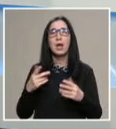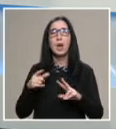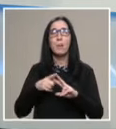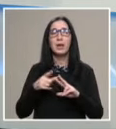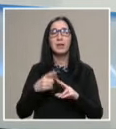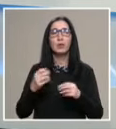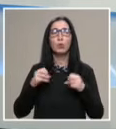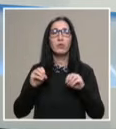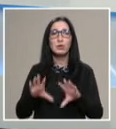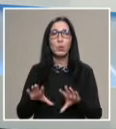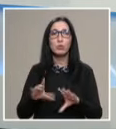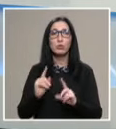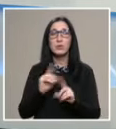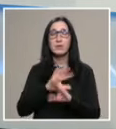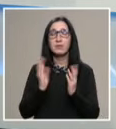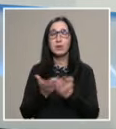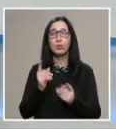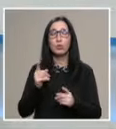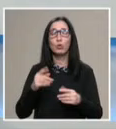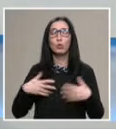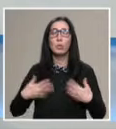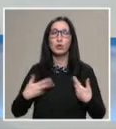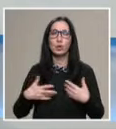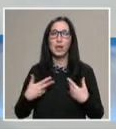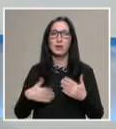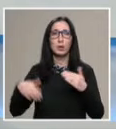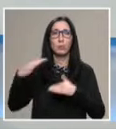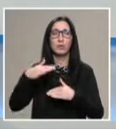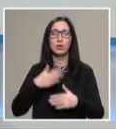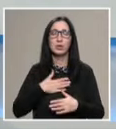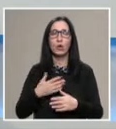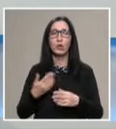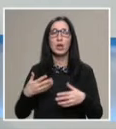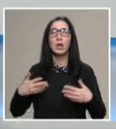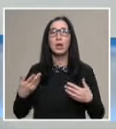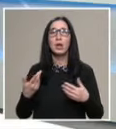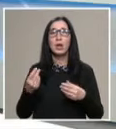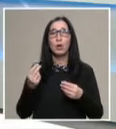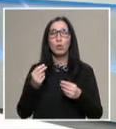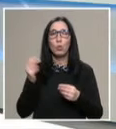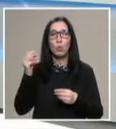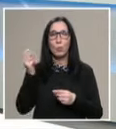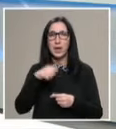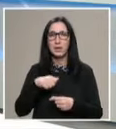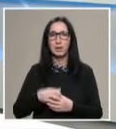които дава за всички, които имат желание да повишат своите знания и умения. И аз ви благодаря за поканата.